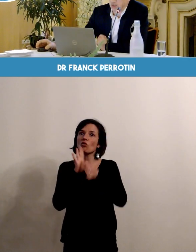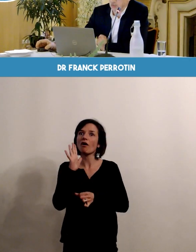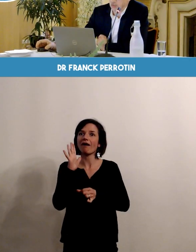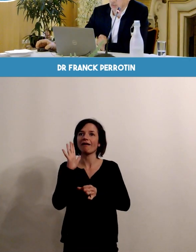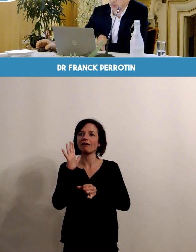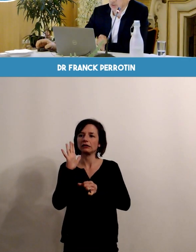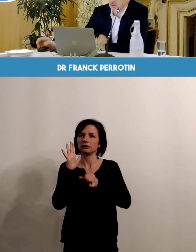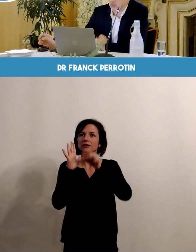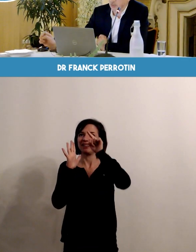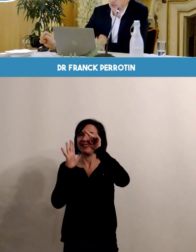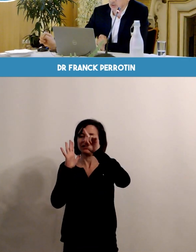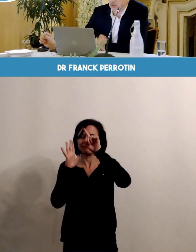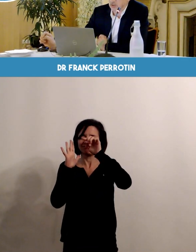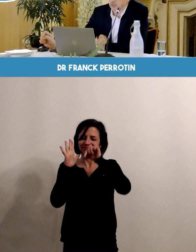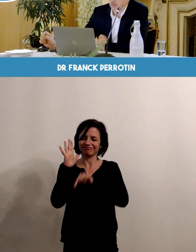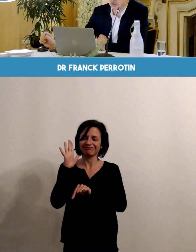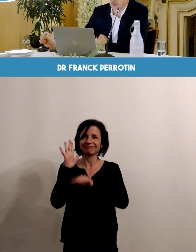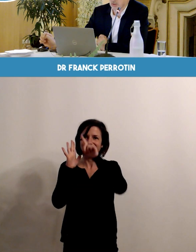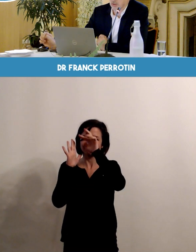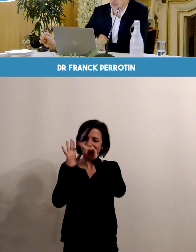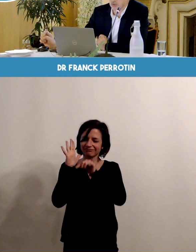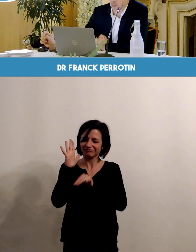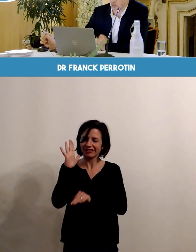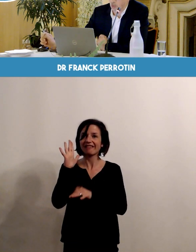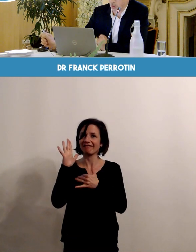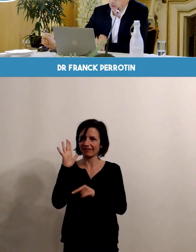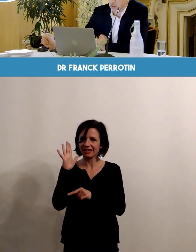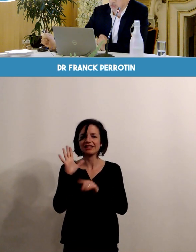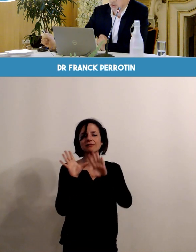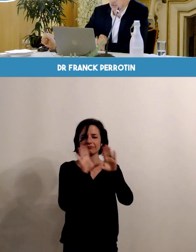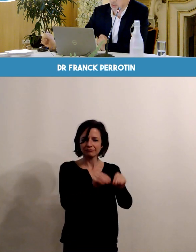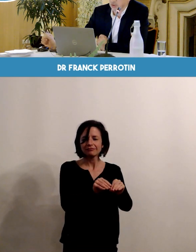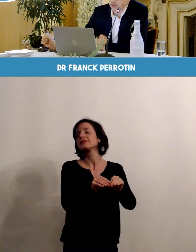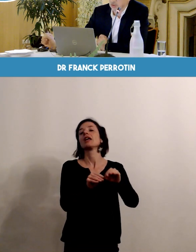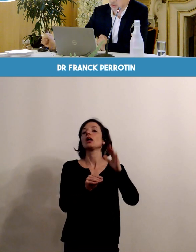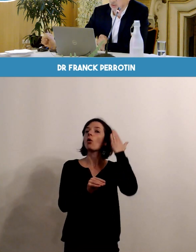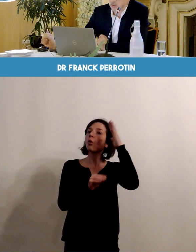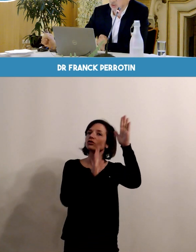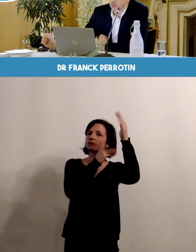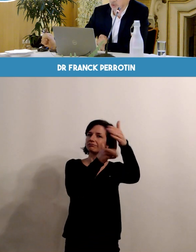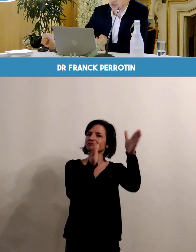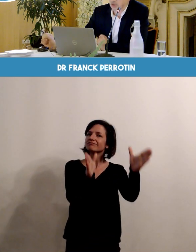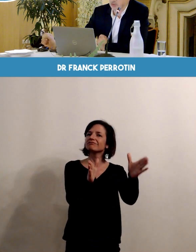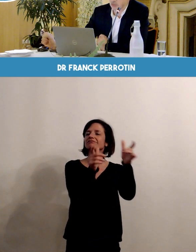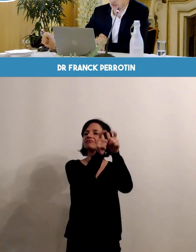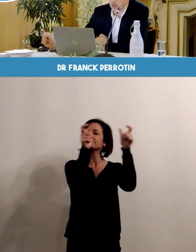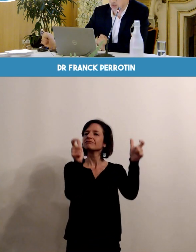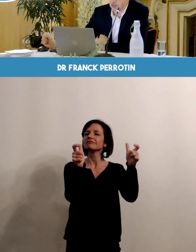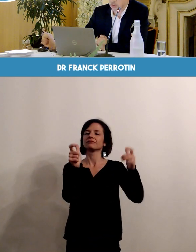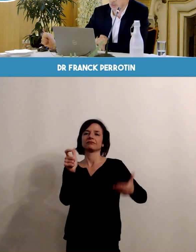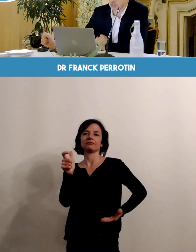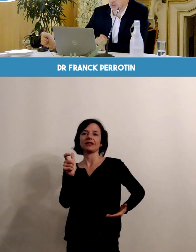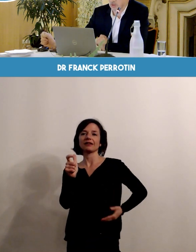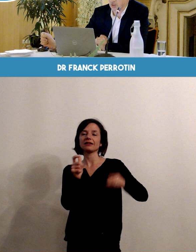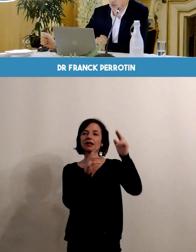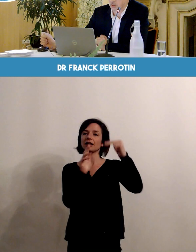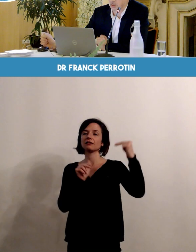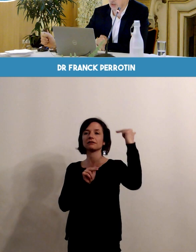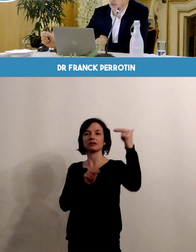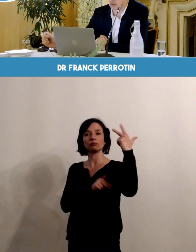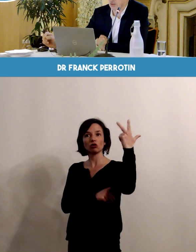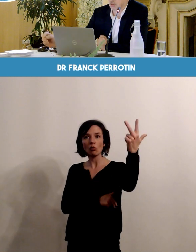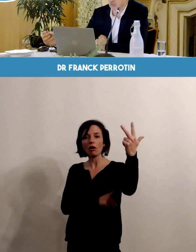bien sûr. Et le dernier type de maternité sont les maternités de type 3 qui sont des maternités qui disposent d'un service de